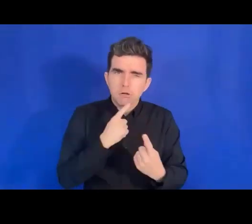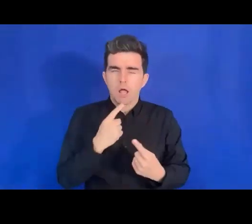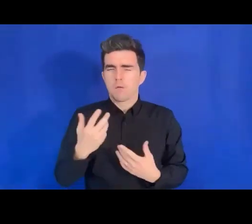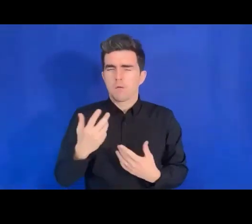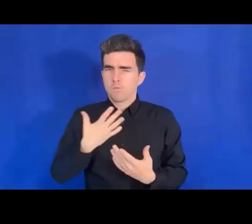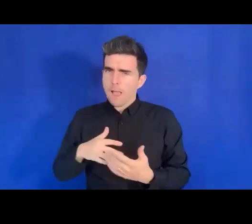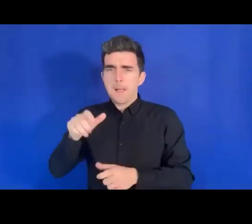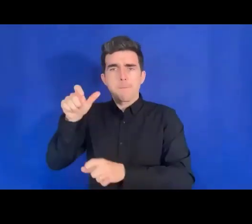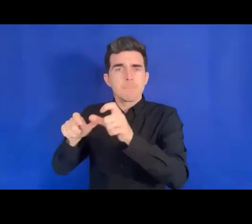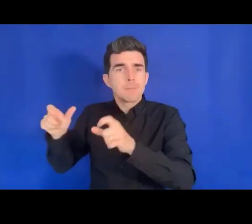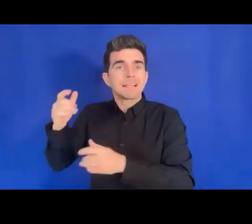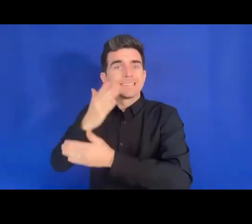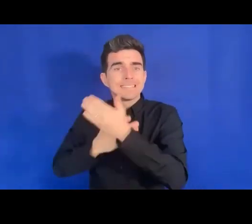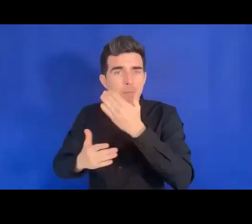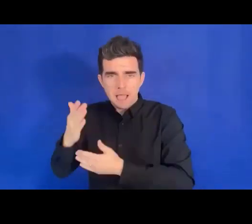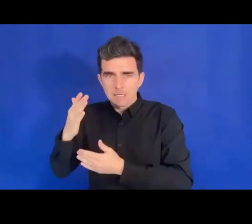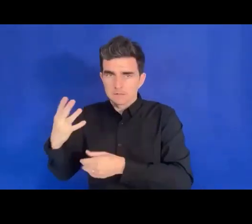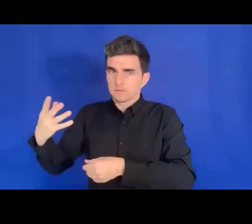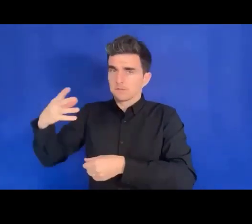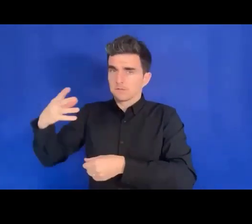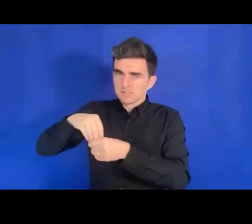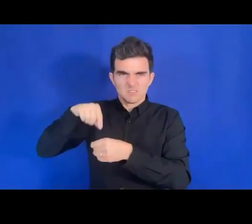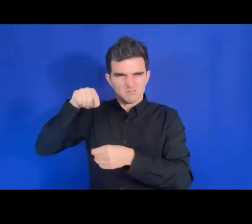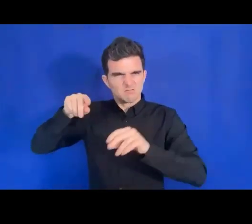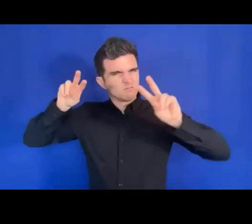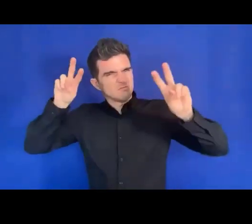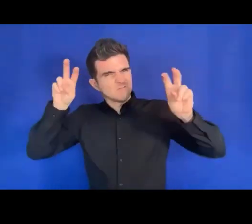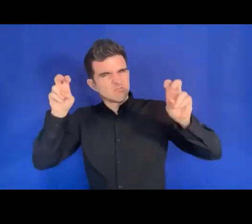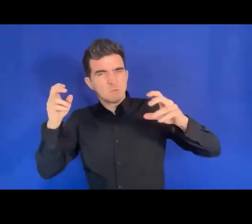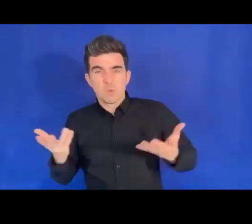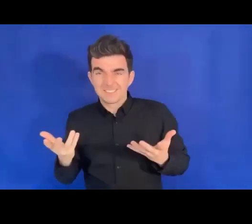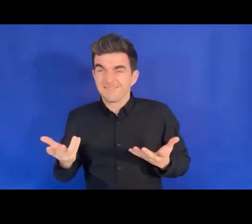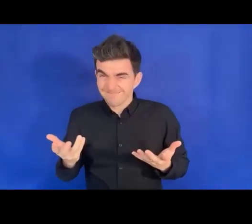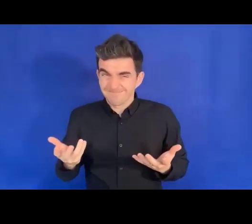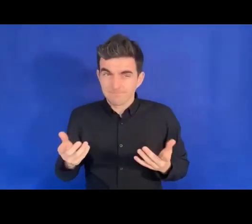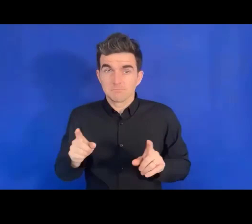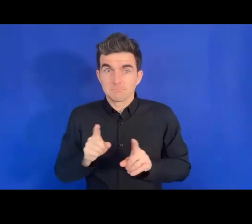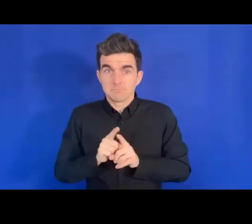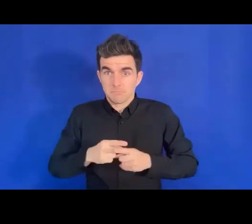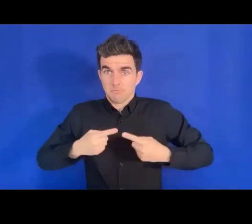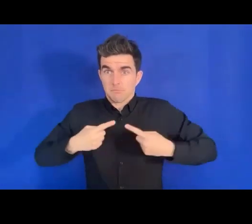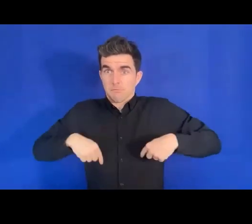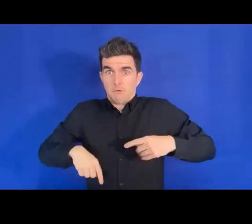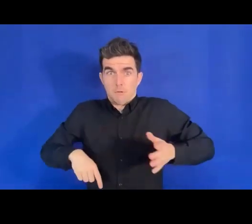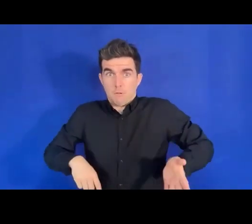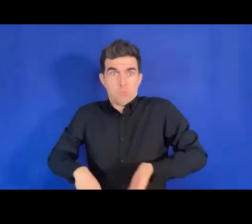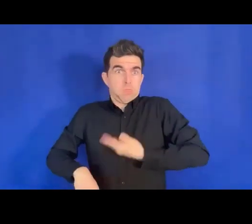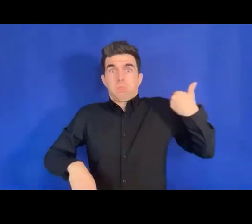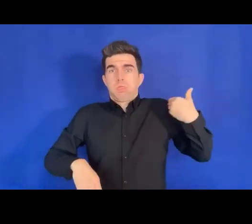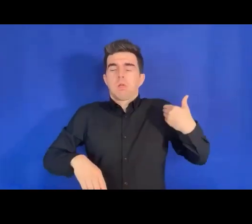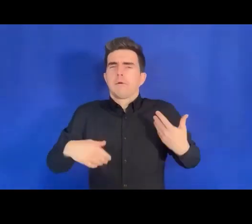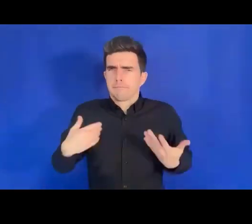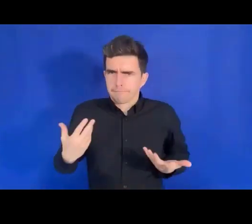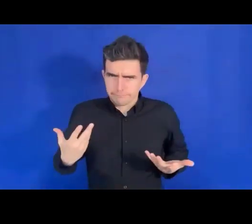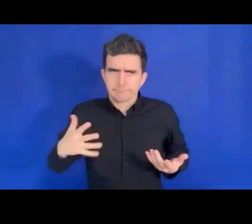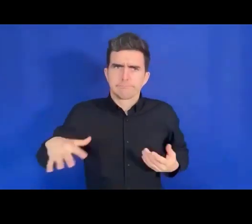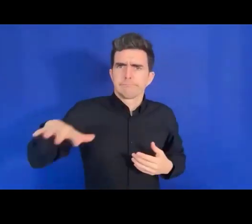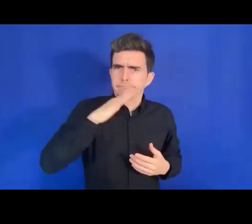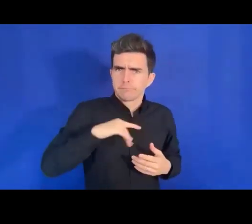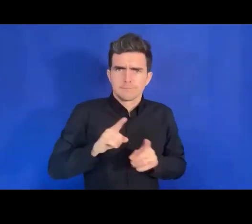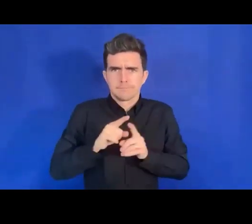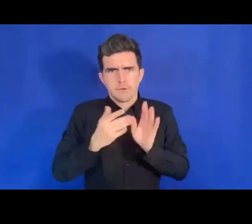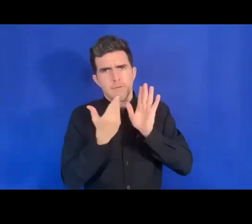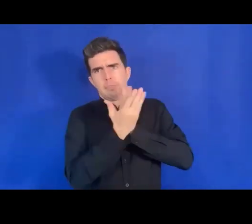ça veut dire que rien ne peut être fait pour avancer si nous ne les prenons pas en compte. Il est donc important pour nous qui sommes des